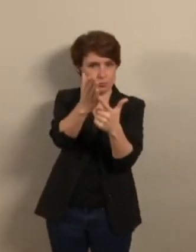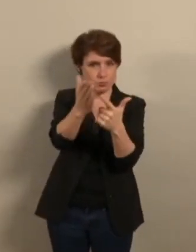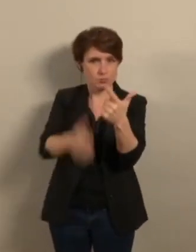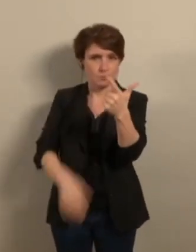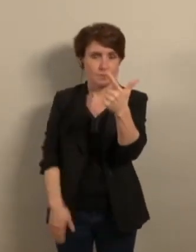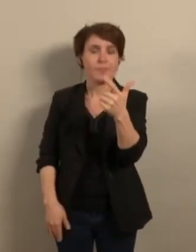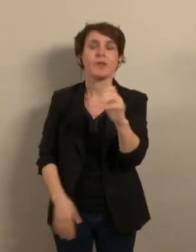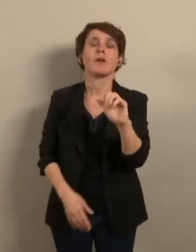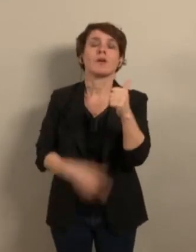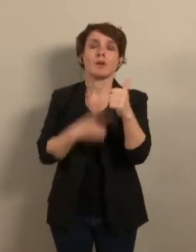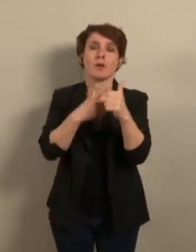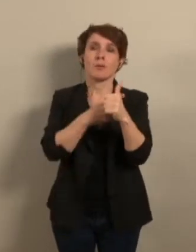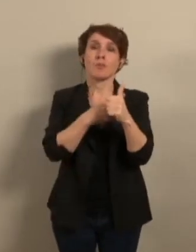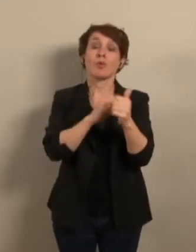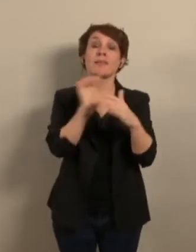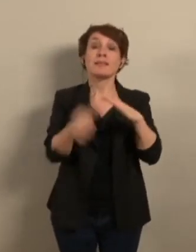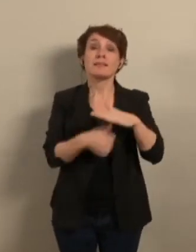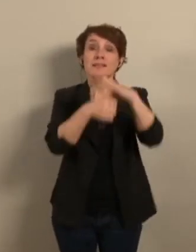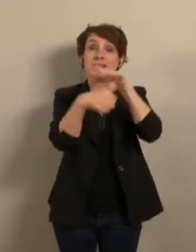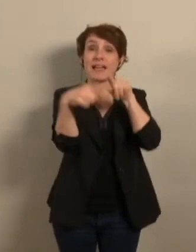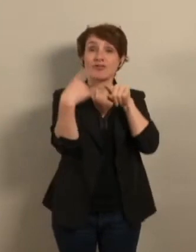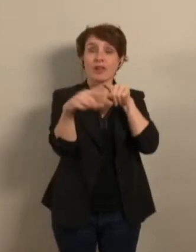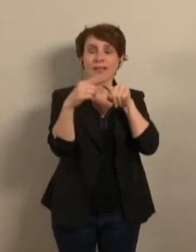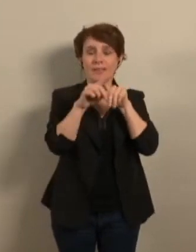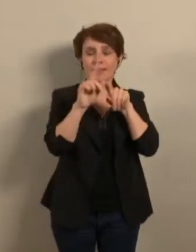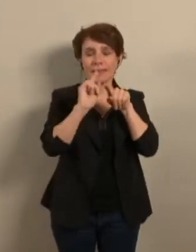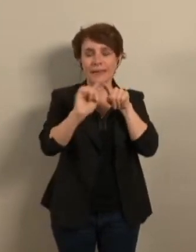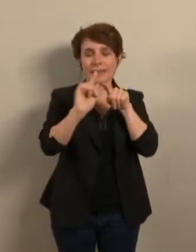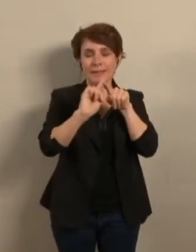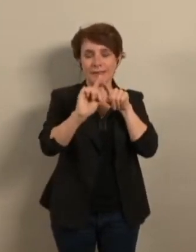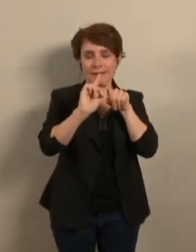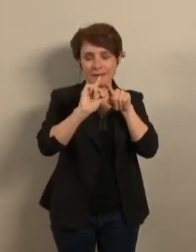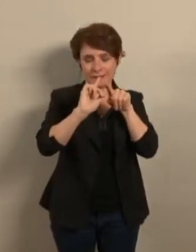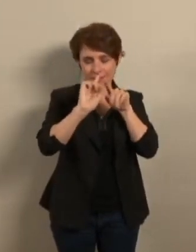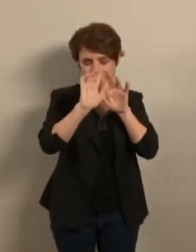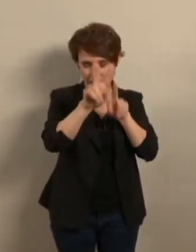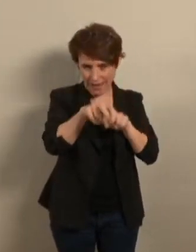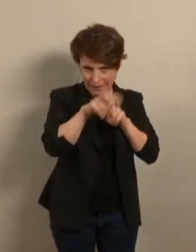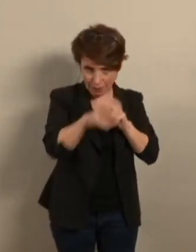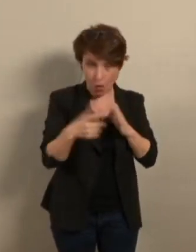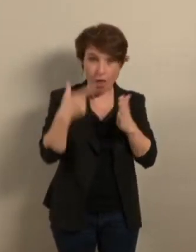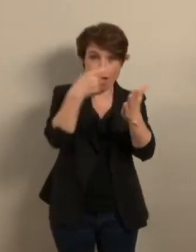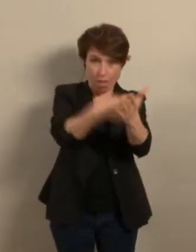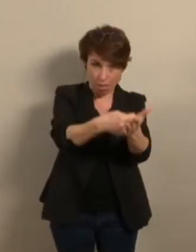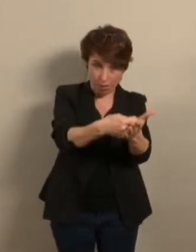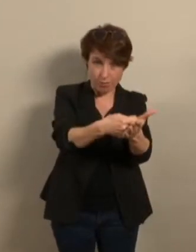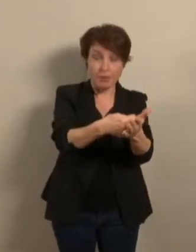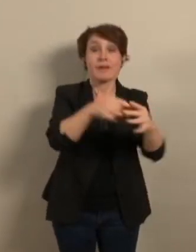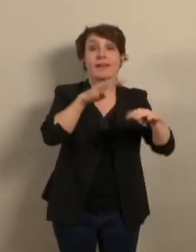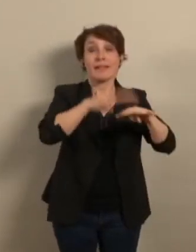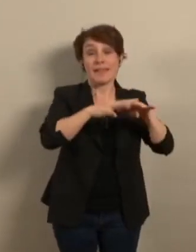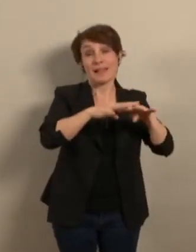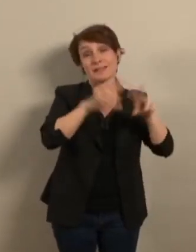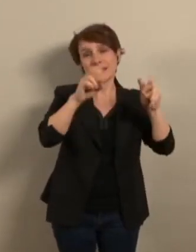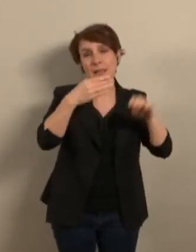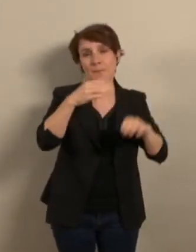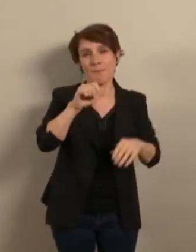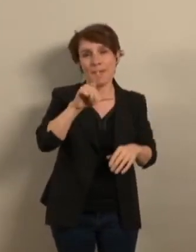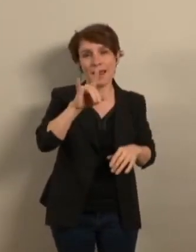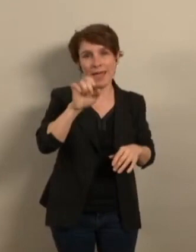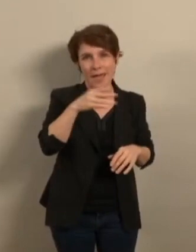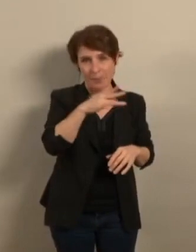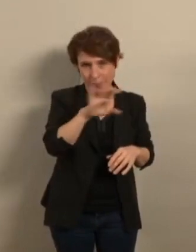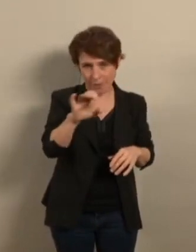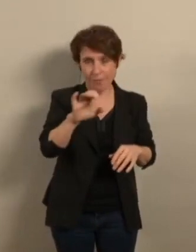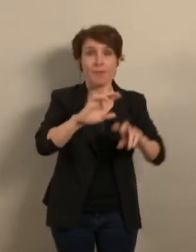Concernant le siège du crédit agricole, considérant l'acquisition du siège du crédit agricole dans le quartier Malherbe pour un montant de 8 millions